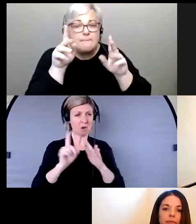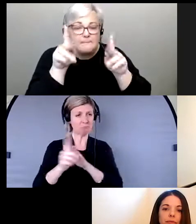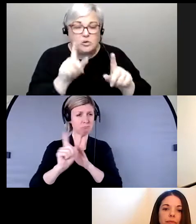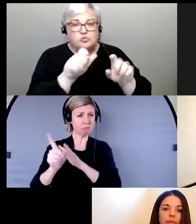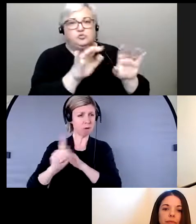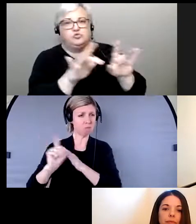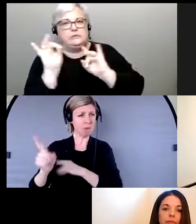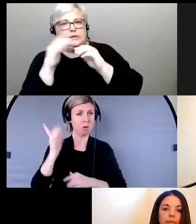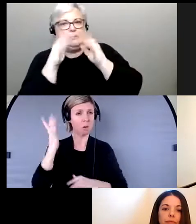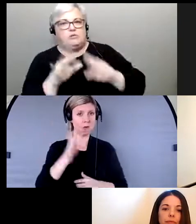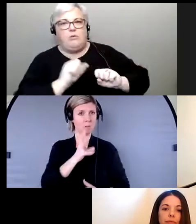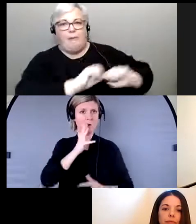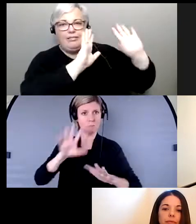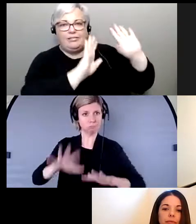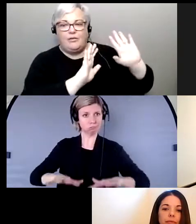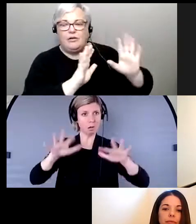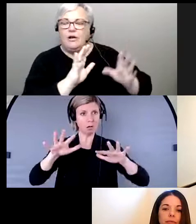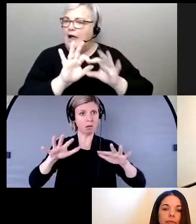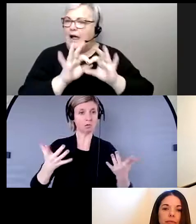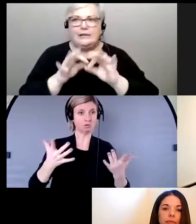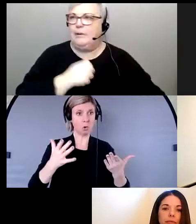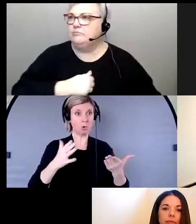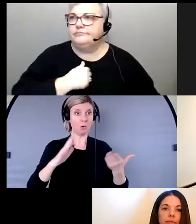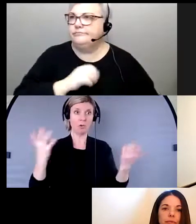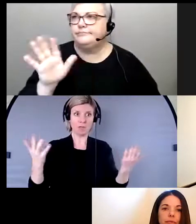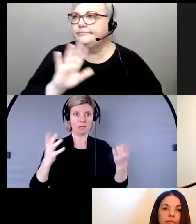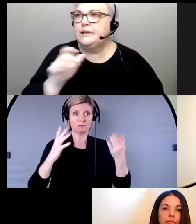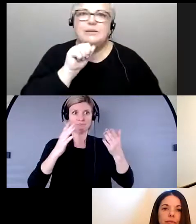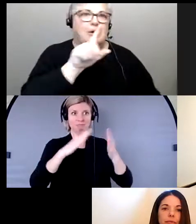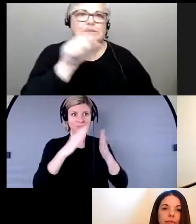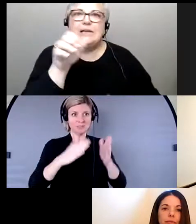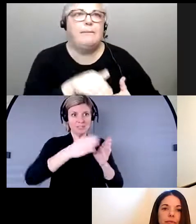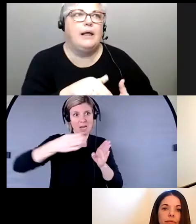leur maison. Pardon, l'interprète s'excuse sur le chiffre n'est pas 100 000.